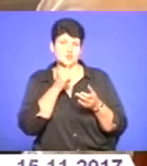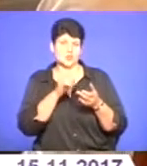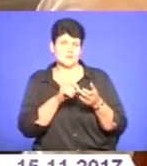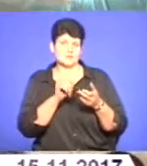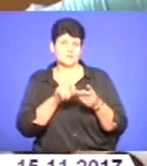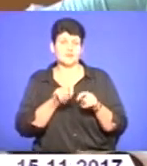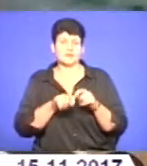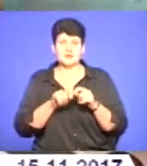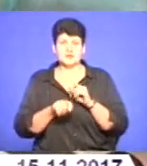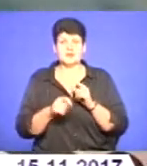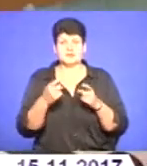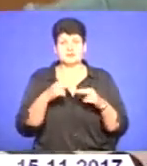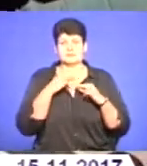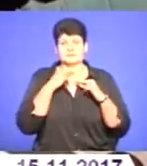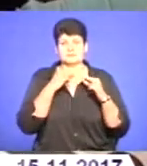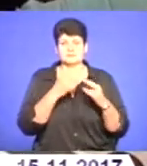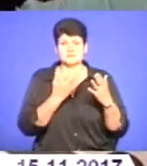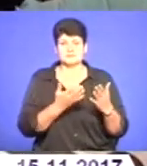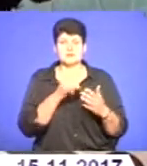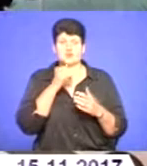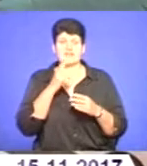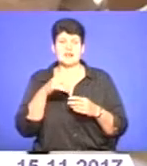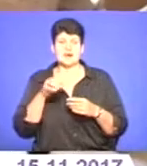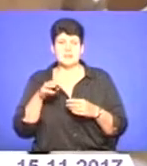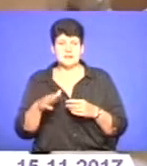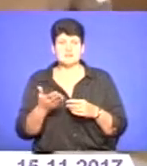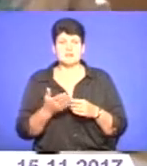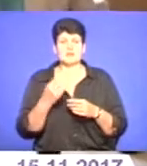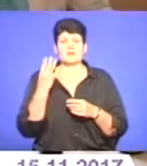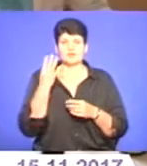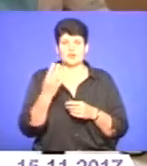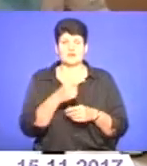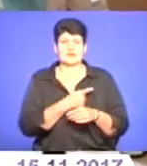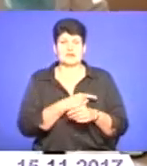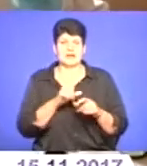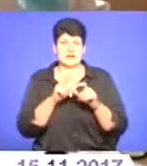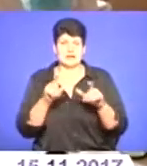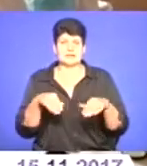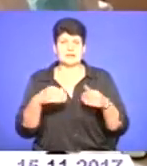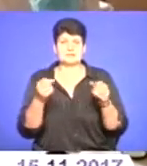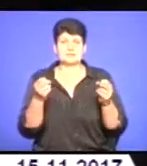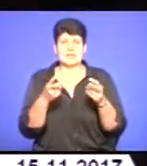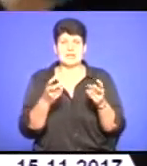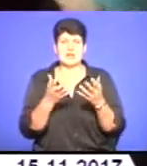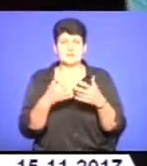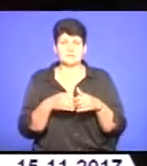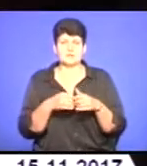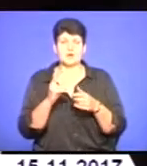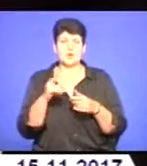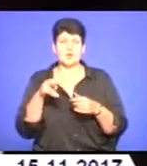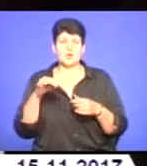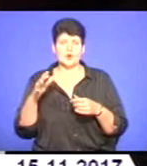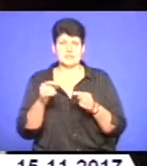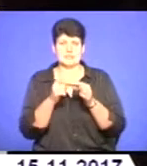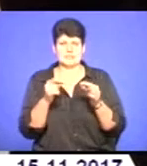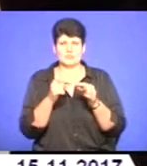громадськості до цукрового діабету. У чотири лікувальні заклади Тернополя волонтери надали спеціальне обладнання – глюкометр та відповідні